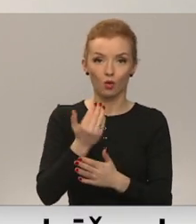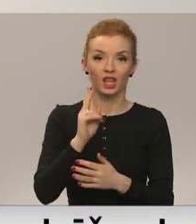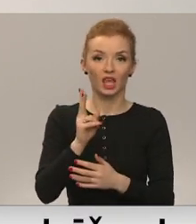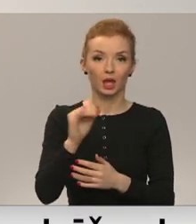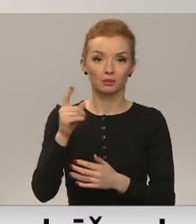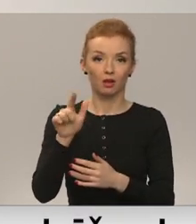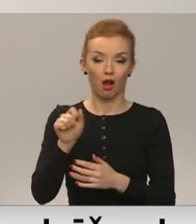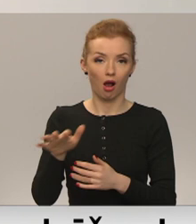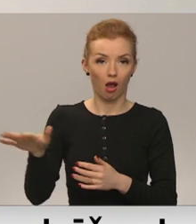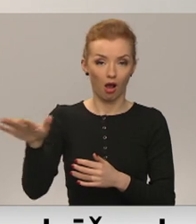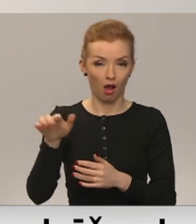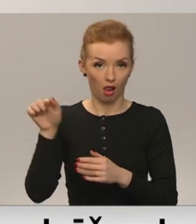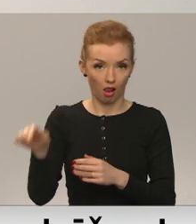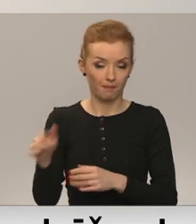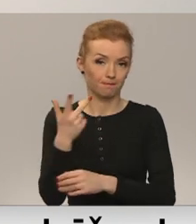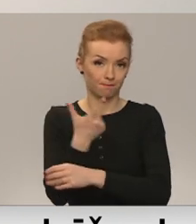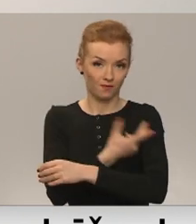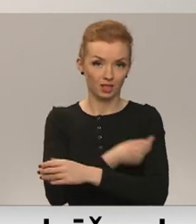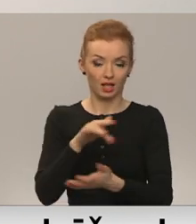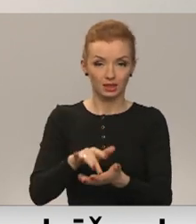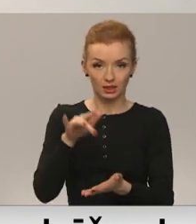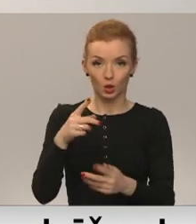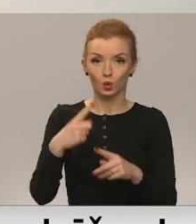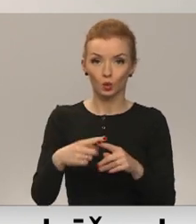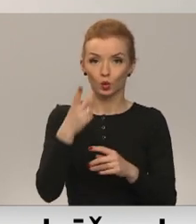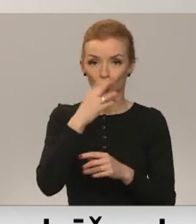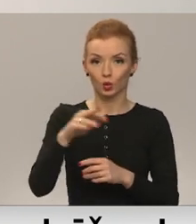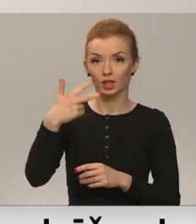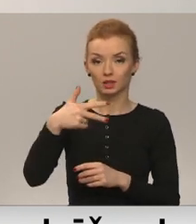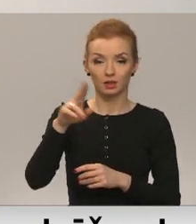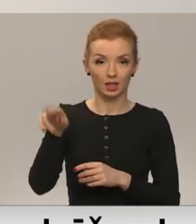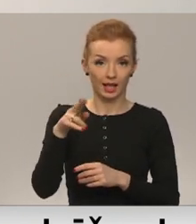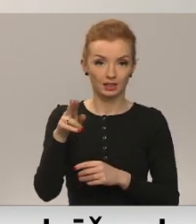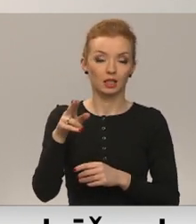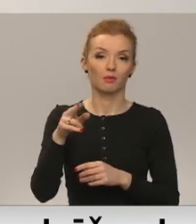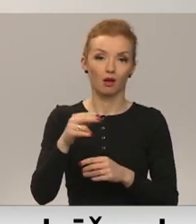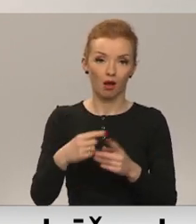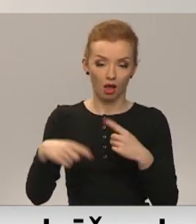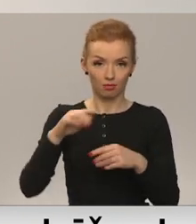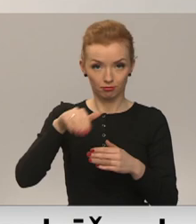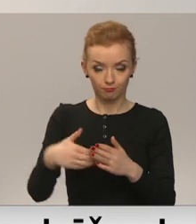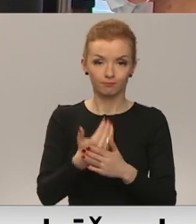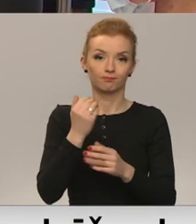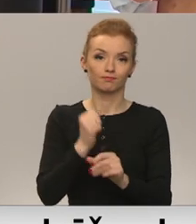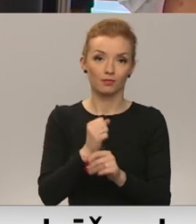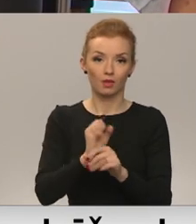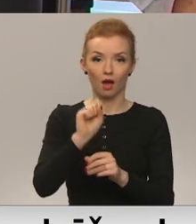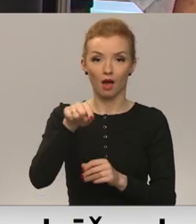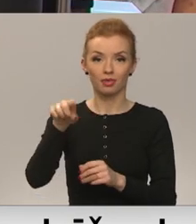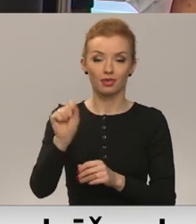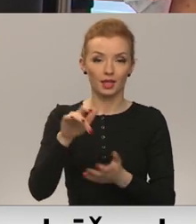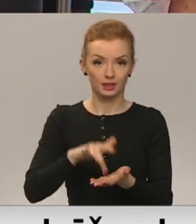ķīpseles kā vakcinācijas centru darbību, un no 30. decembra savukārt sāks darboties attacentus.